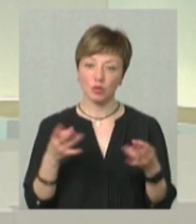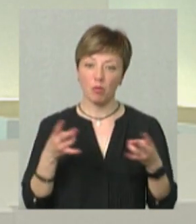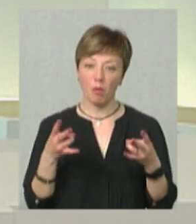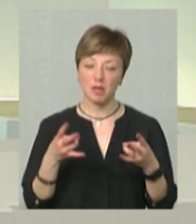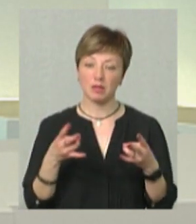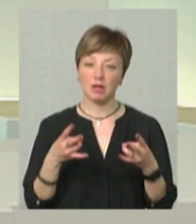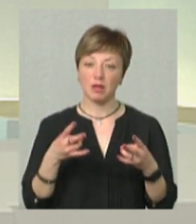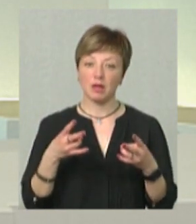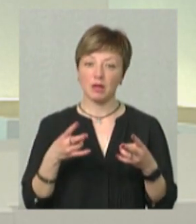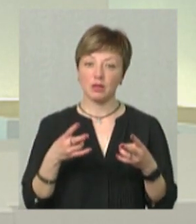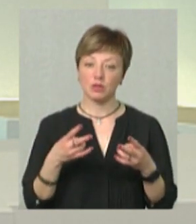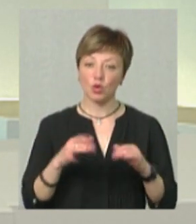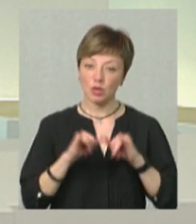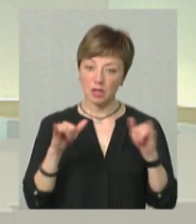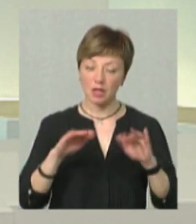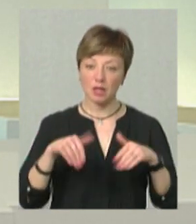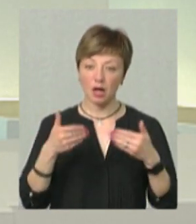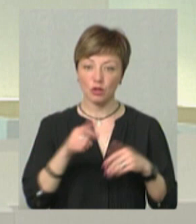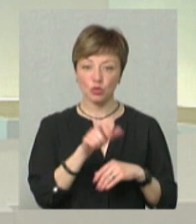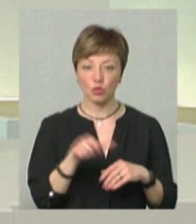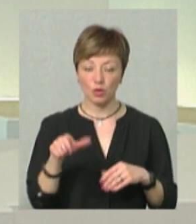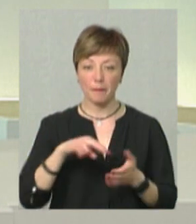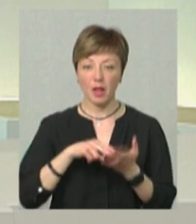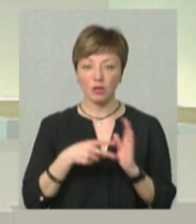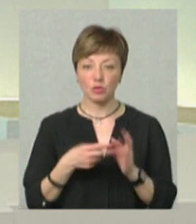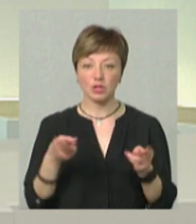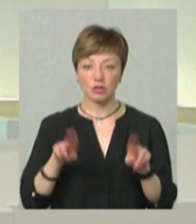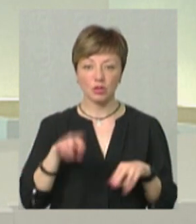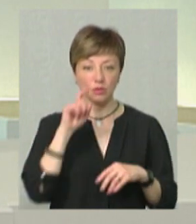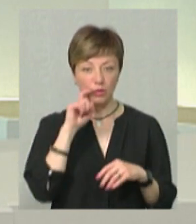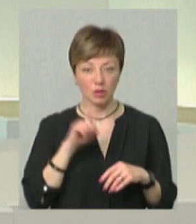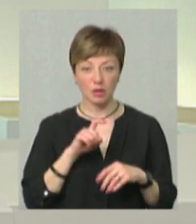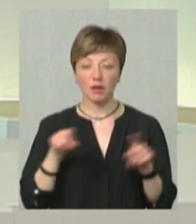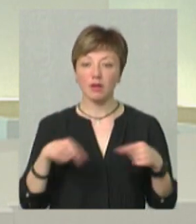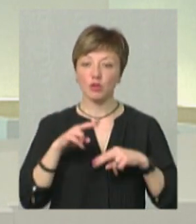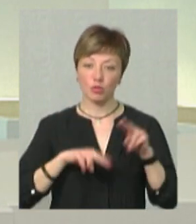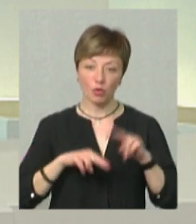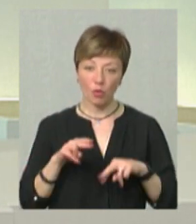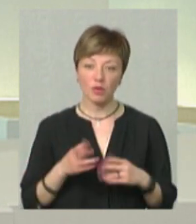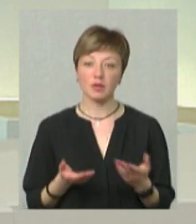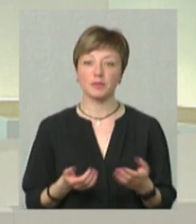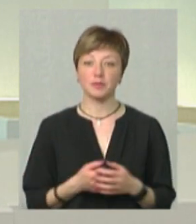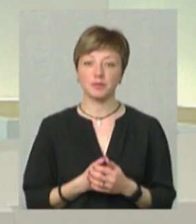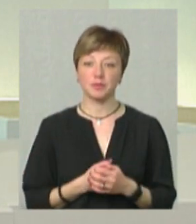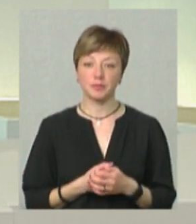зростати. І я раджу людям, які планують залишатися в Україні, відбудовувати її,